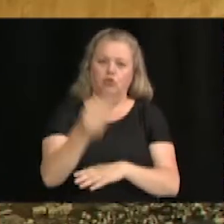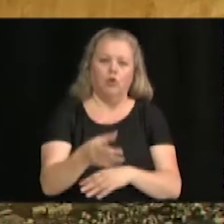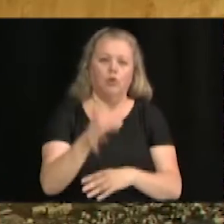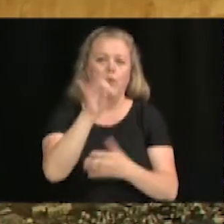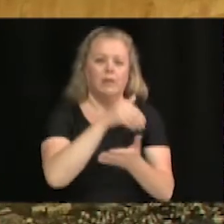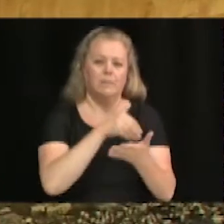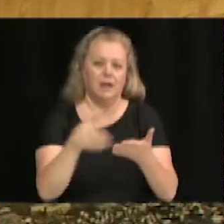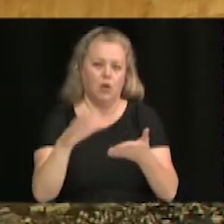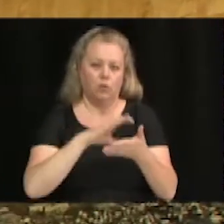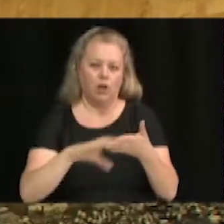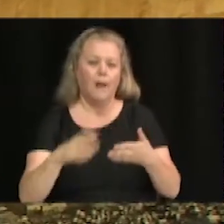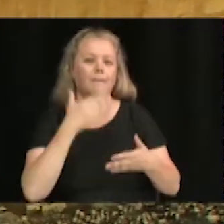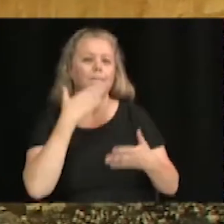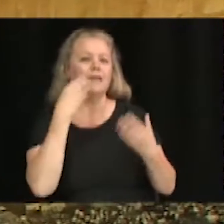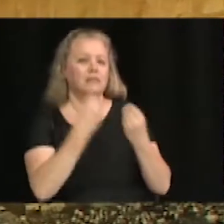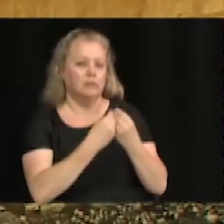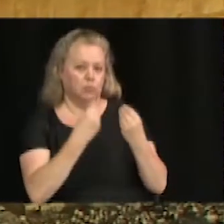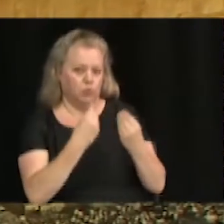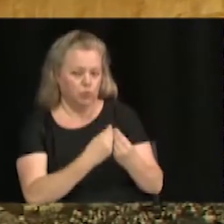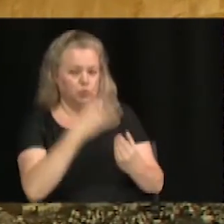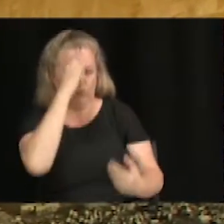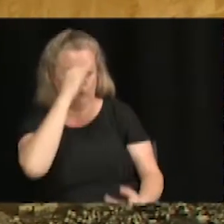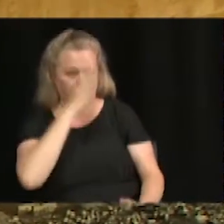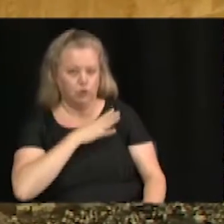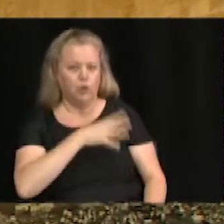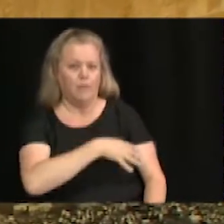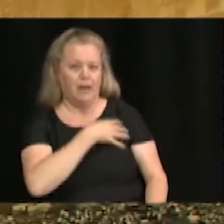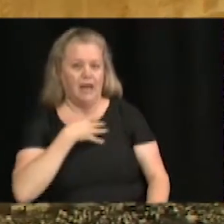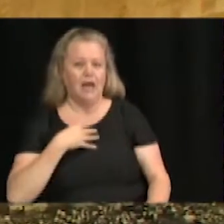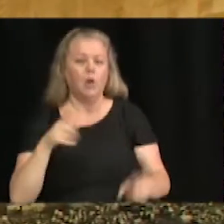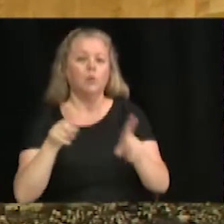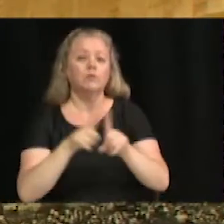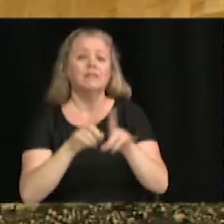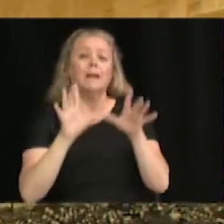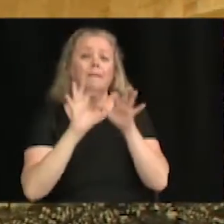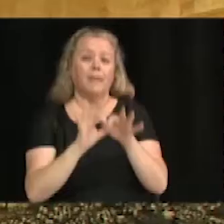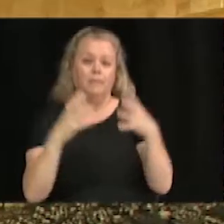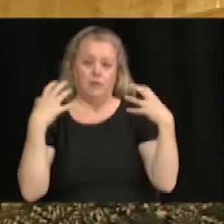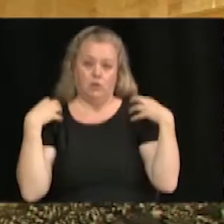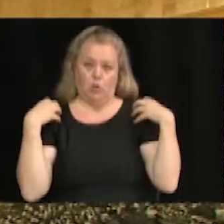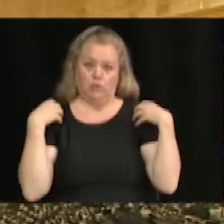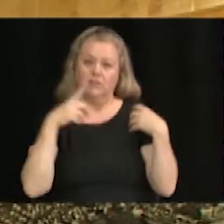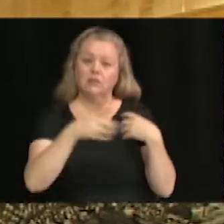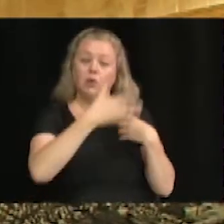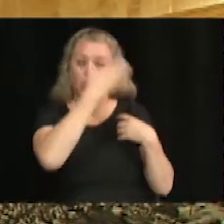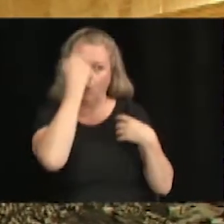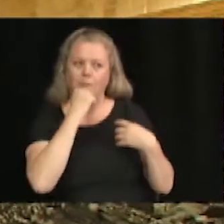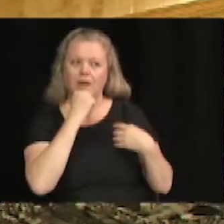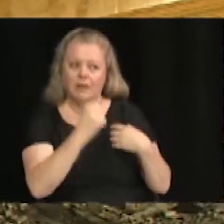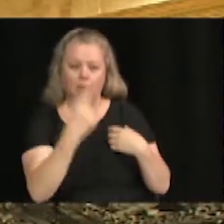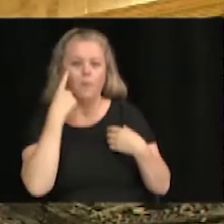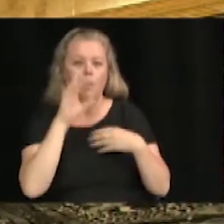Bien, merci beaucoup, M. le maire. Merci. Merci les membres du conseil. N'oubliez pas la rentrée scolaire, là, la police.